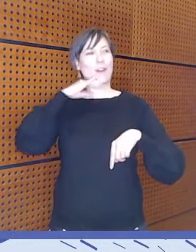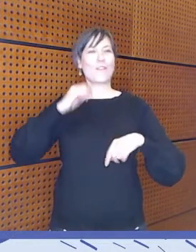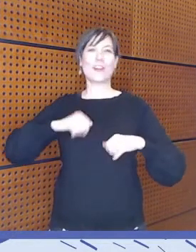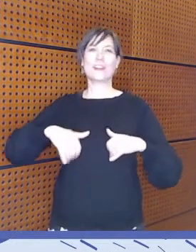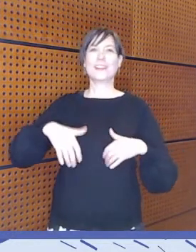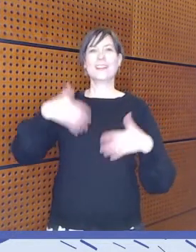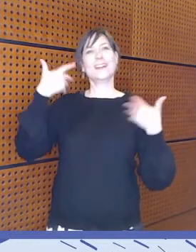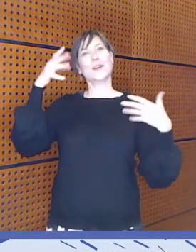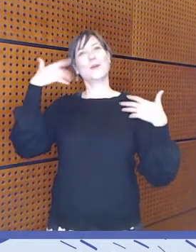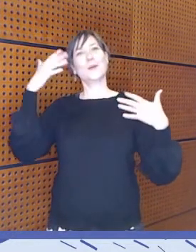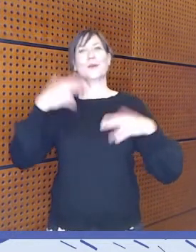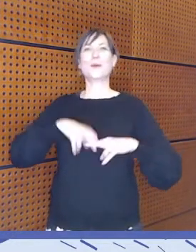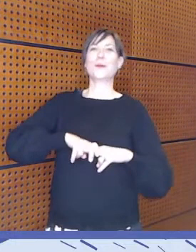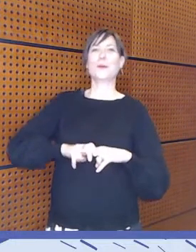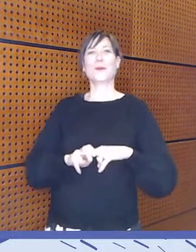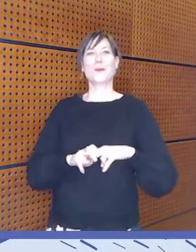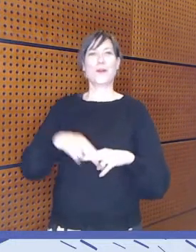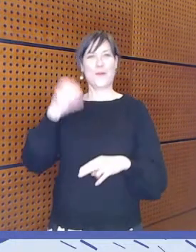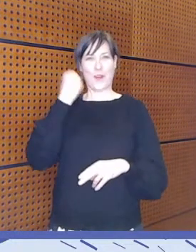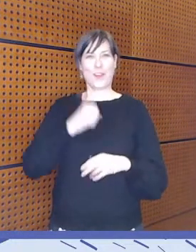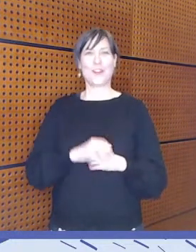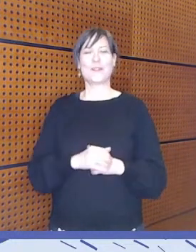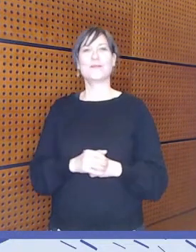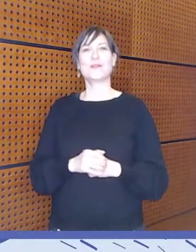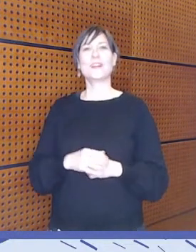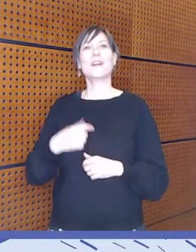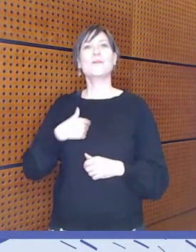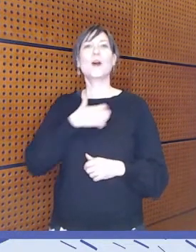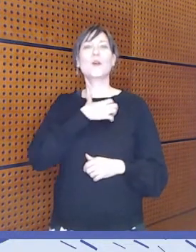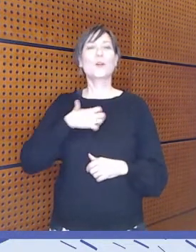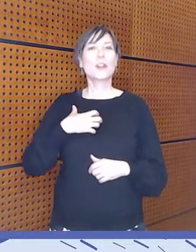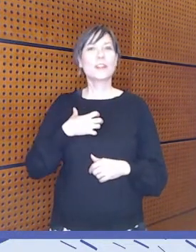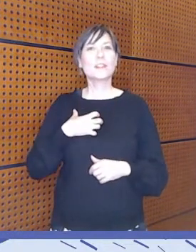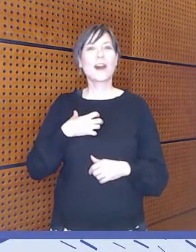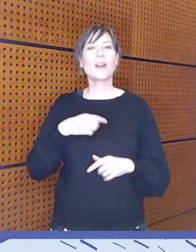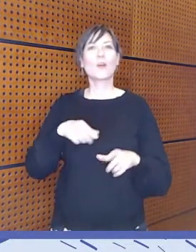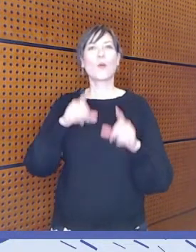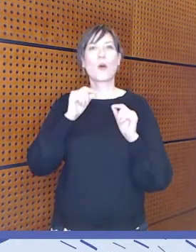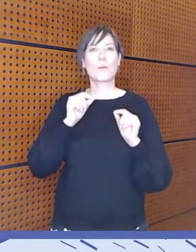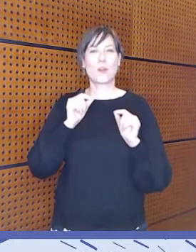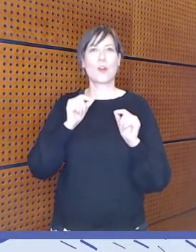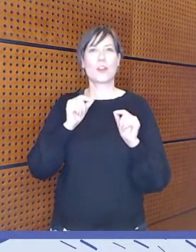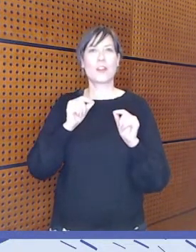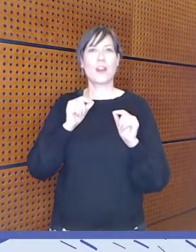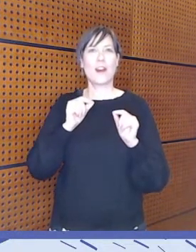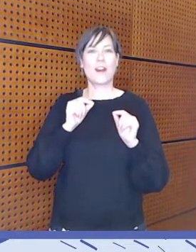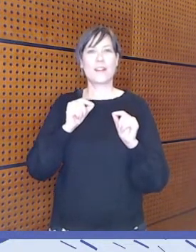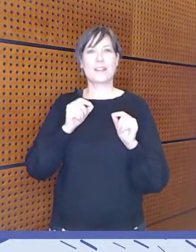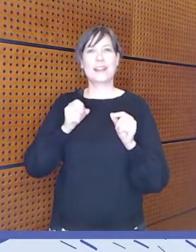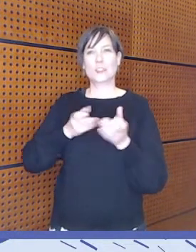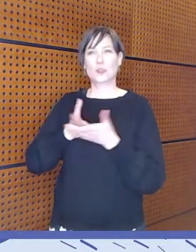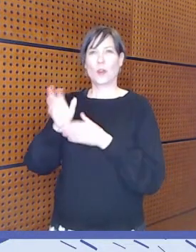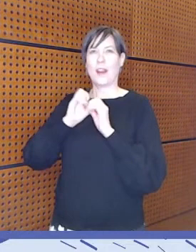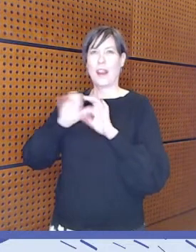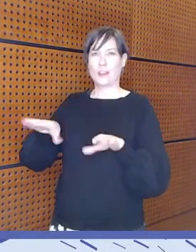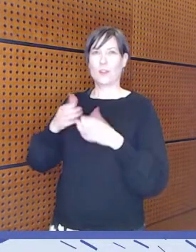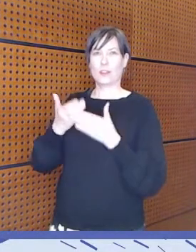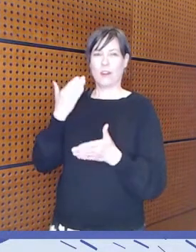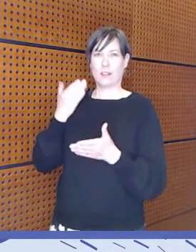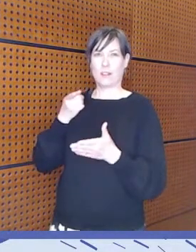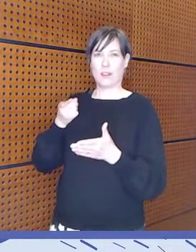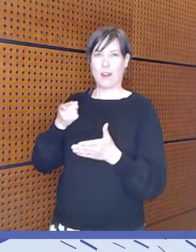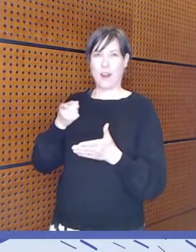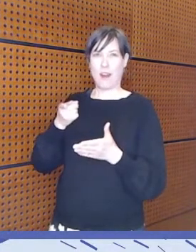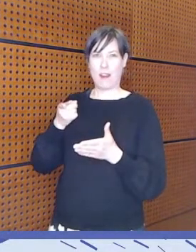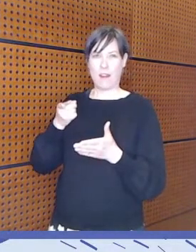rinnampi asento. Mä täällä yritän huomioida myöskin tänne taaksepäin. Meillä on vähän tämä striimin vuoksi nyt tämän tyyppinen